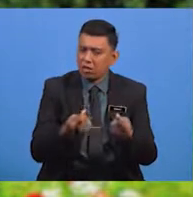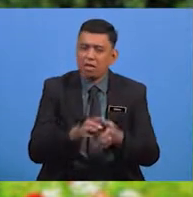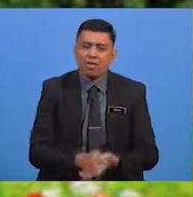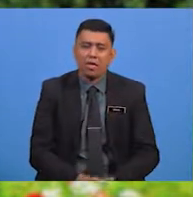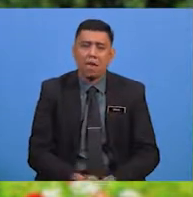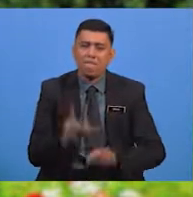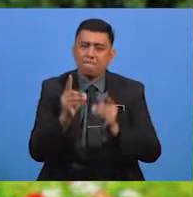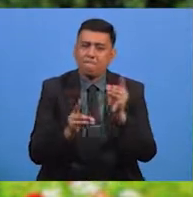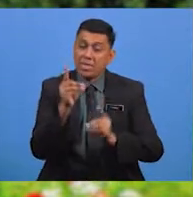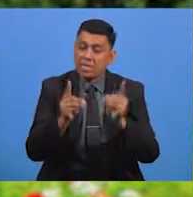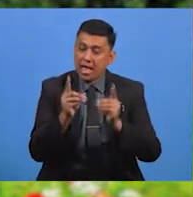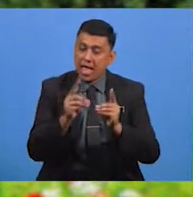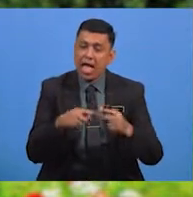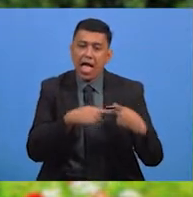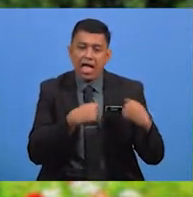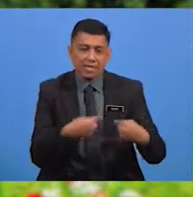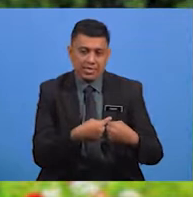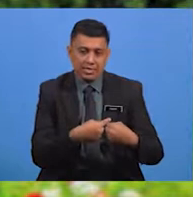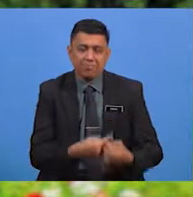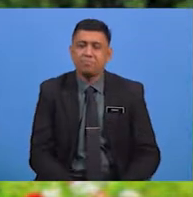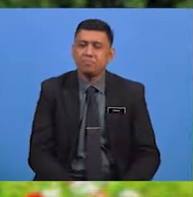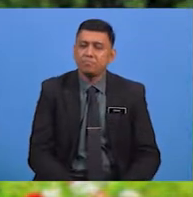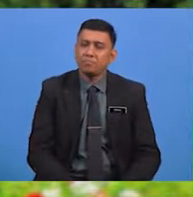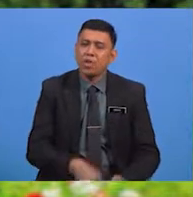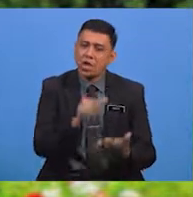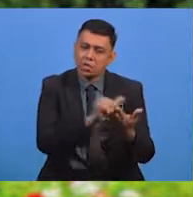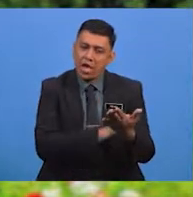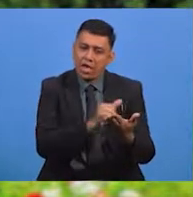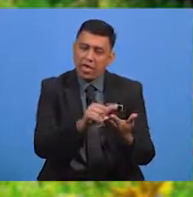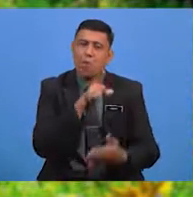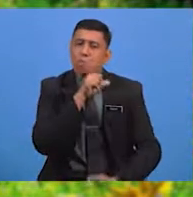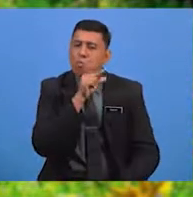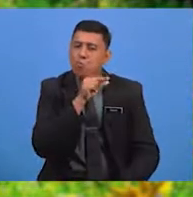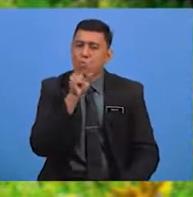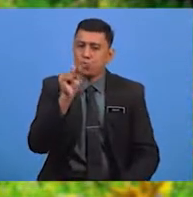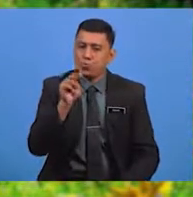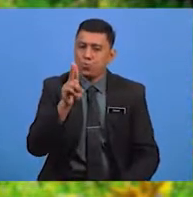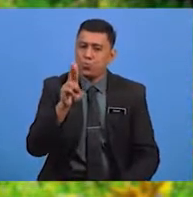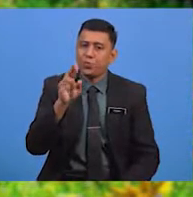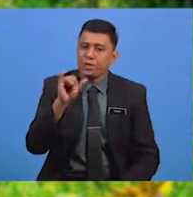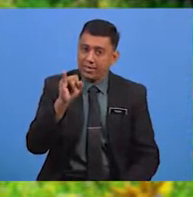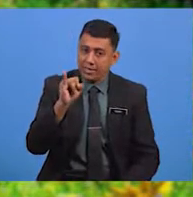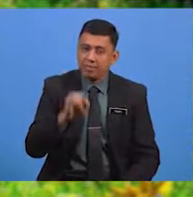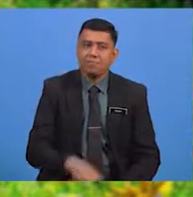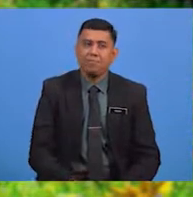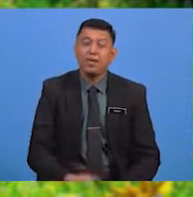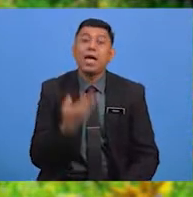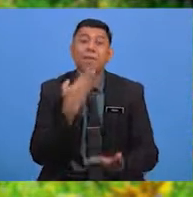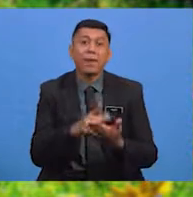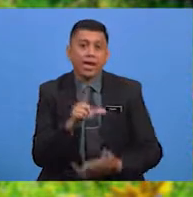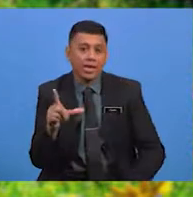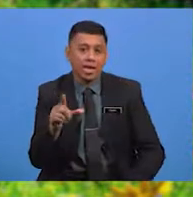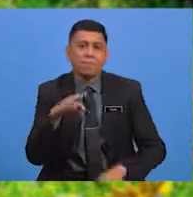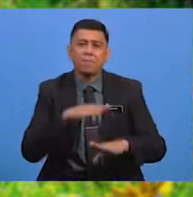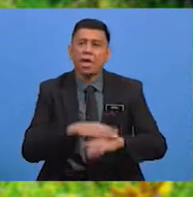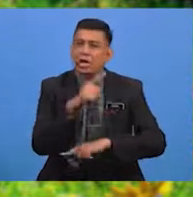Hati yang berjudul Syair Burung Nuri. Baiklah, pada hari ini Cikgu akan